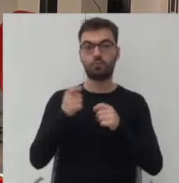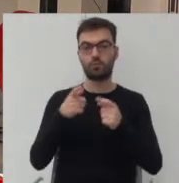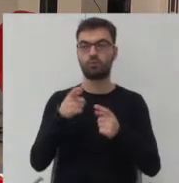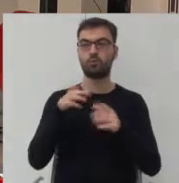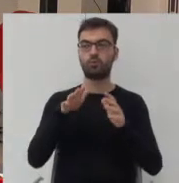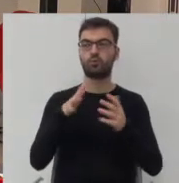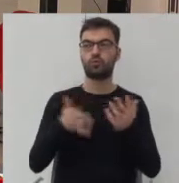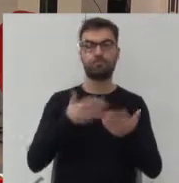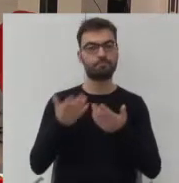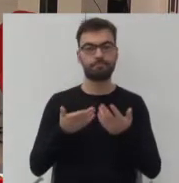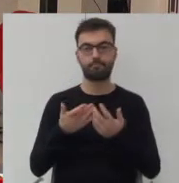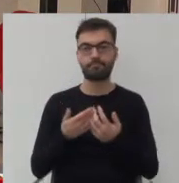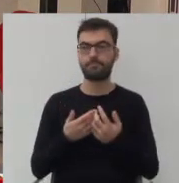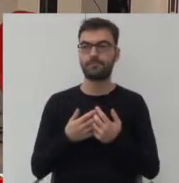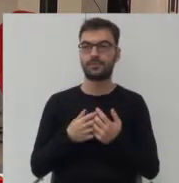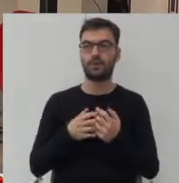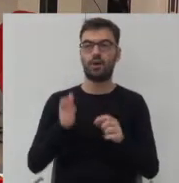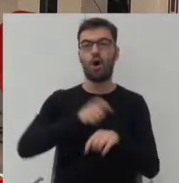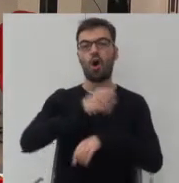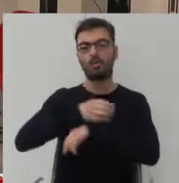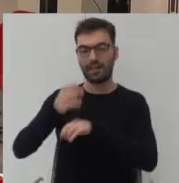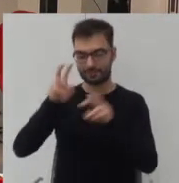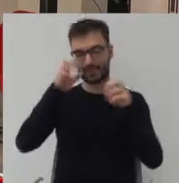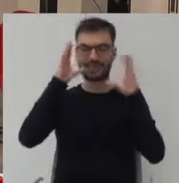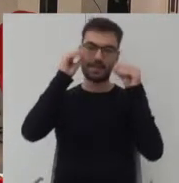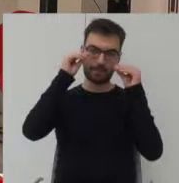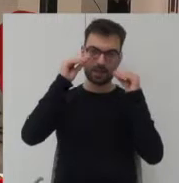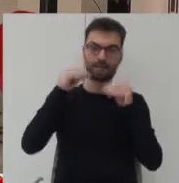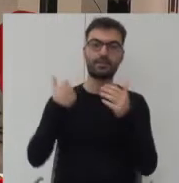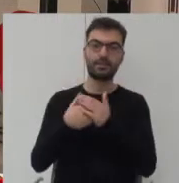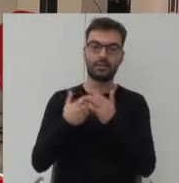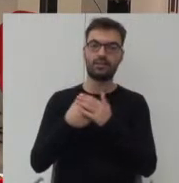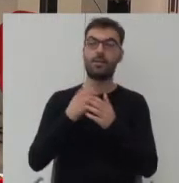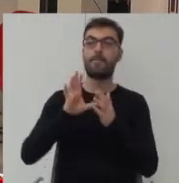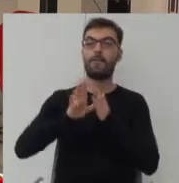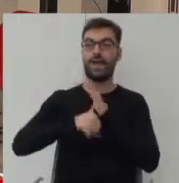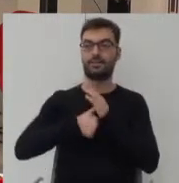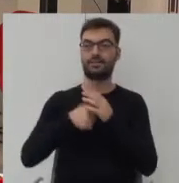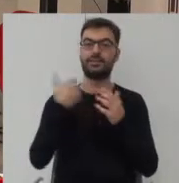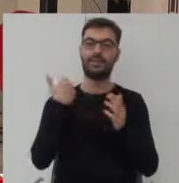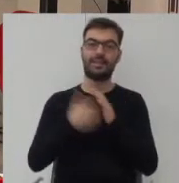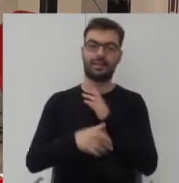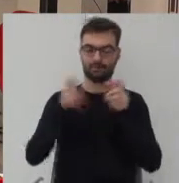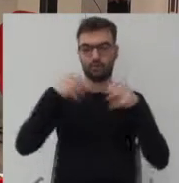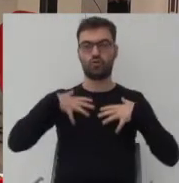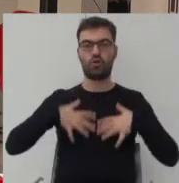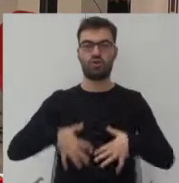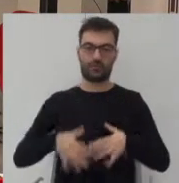dużo tych właśnie punktowych osiedli, tych sypialni, przez co samo miasto tracą swoją tożsamość.